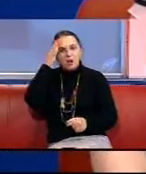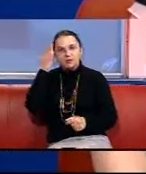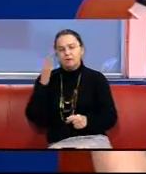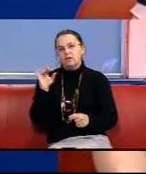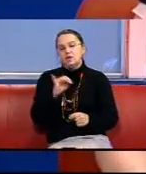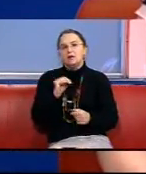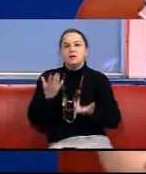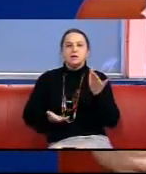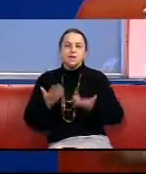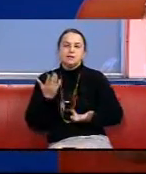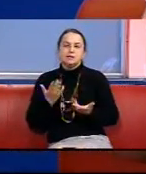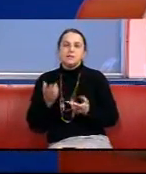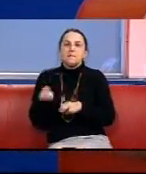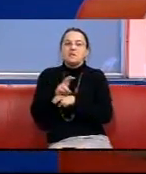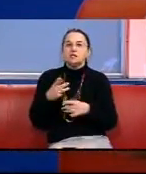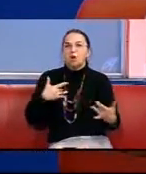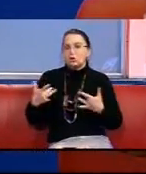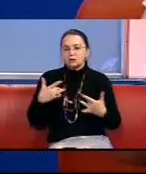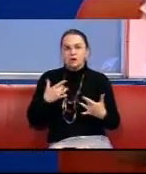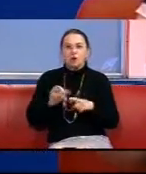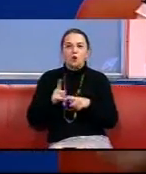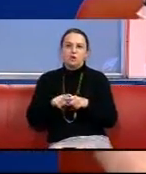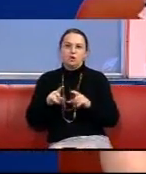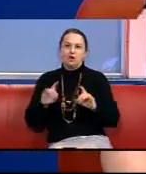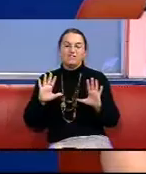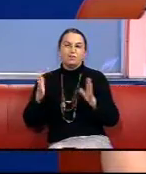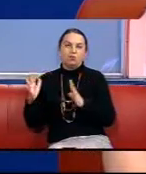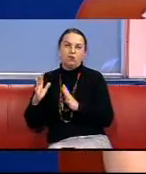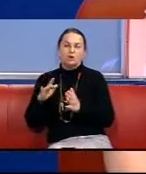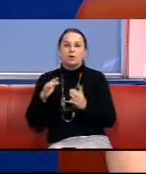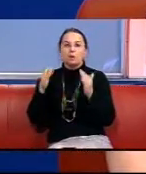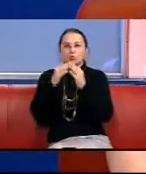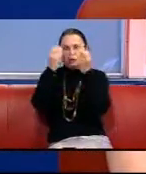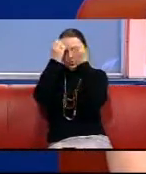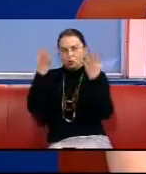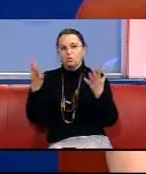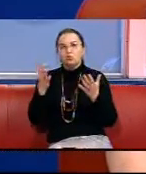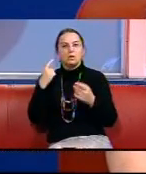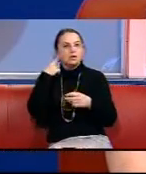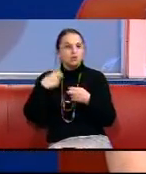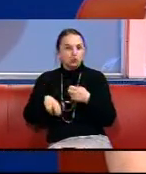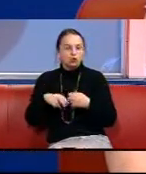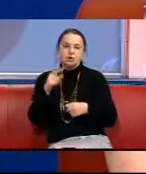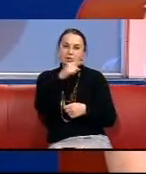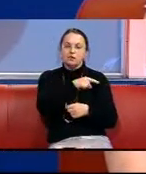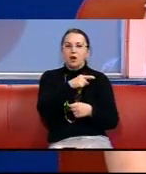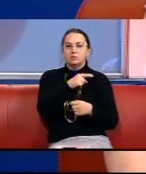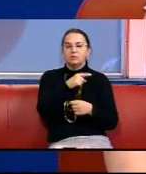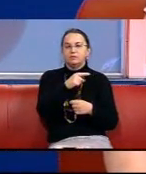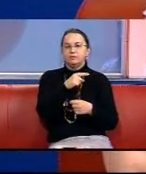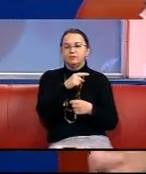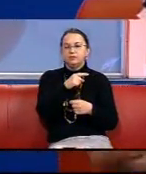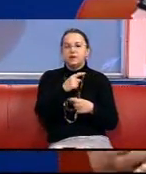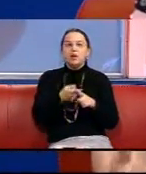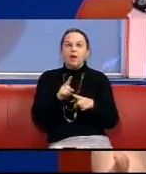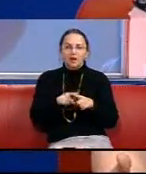І якщо прийти на концерт, який відбувається у будинку культури нечуючих, там, ну